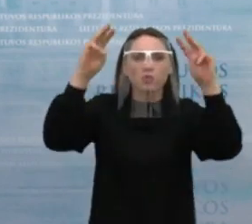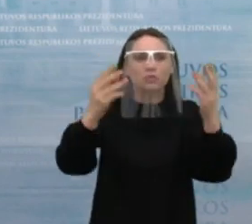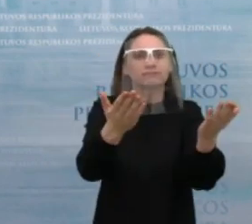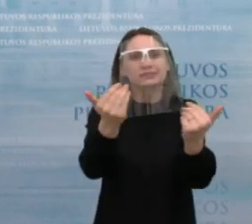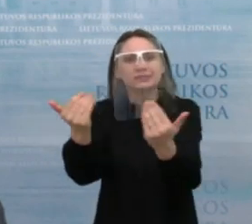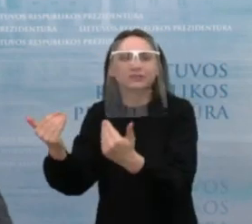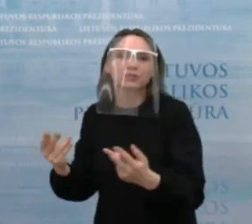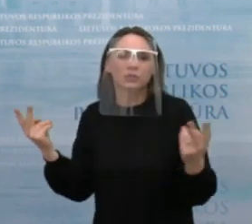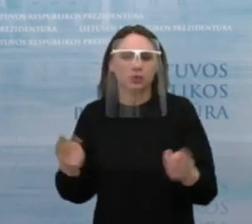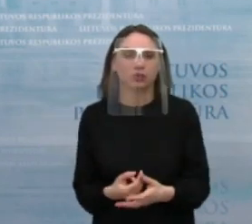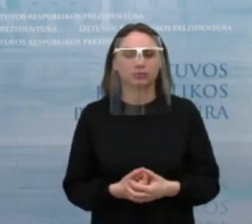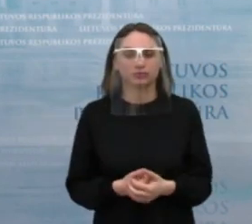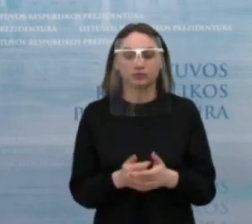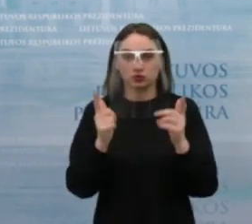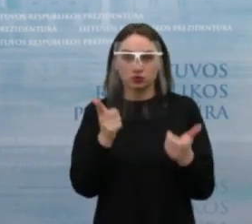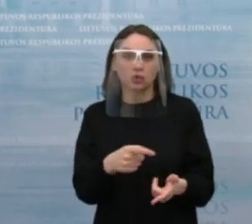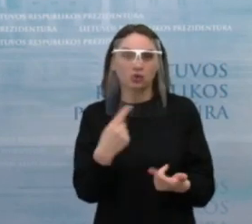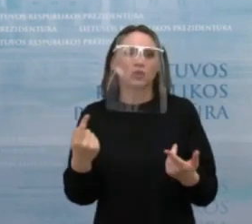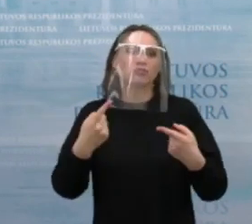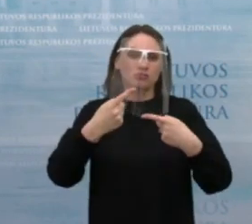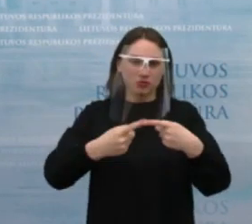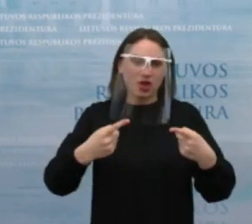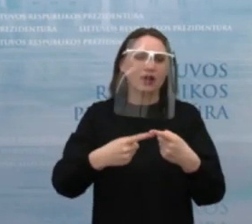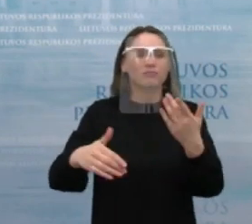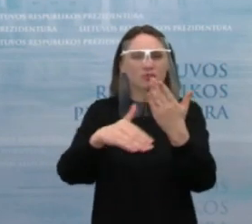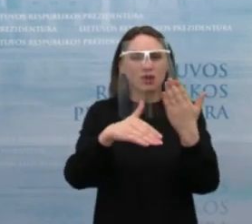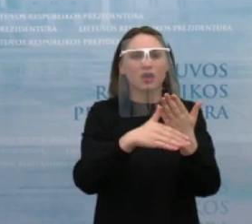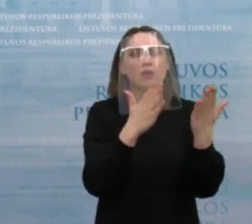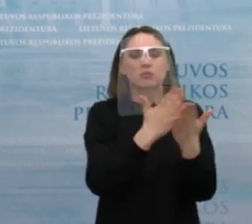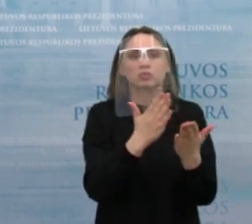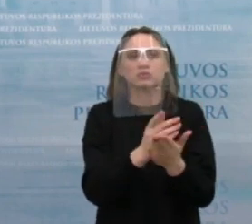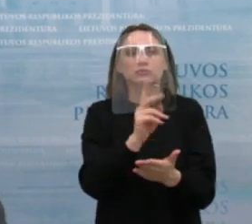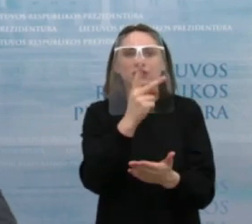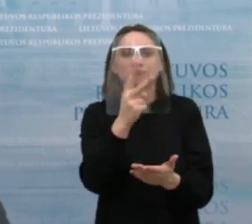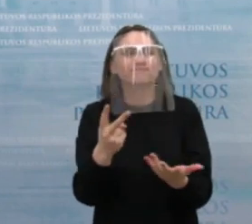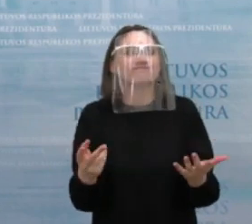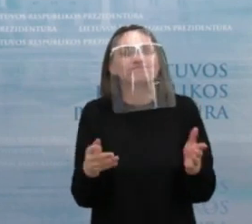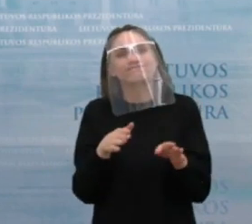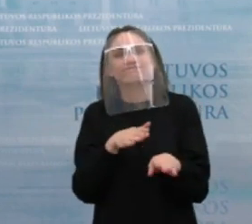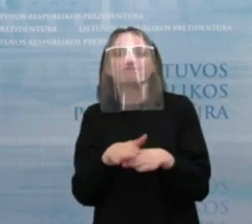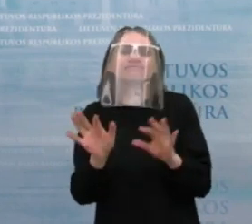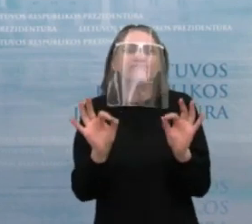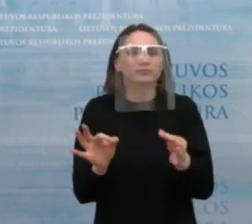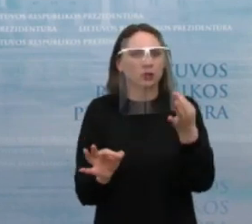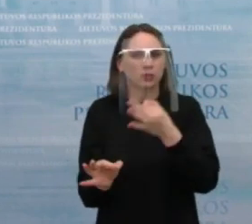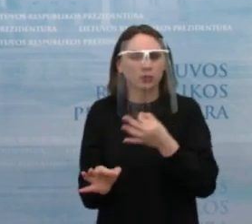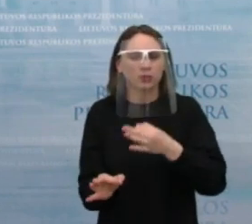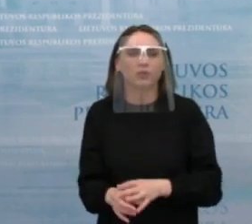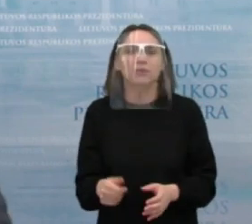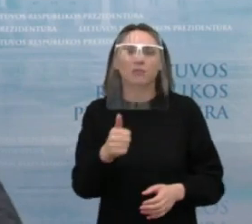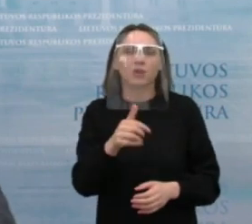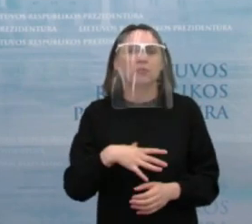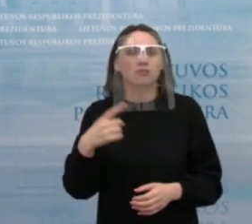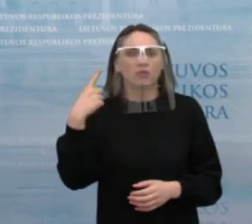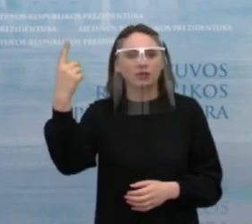svarbu, tų priemonių yra įvairių, tačiau jų taikymo aktyvumas galėtų būti didesnis. Ir kaip viena iš priemonių buvo aptartas